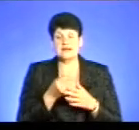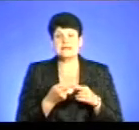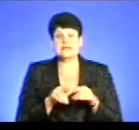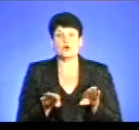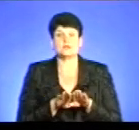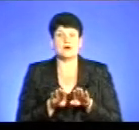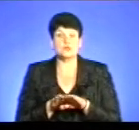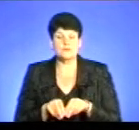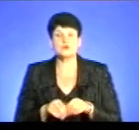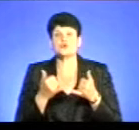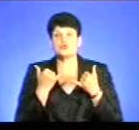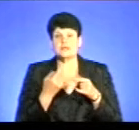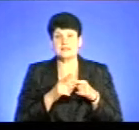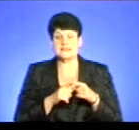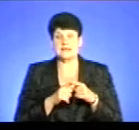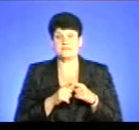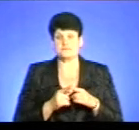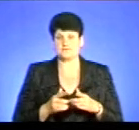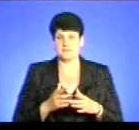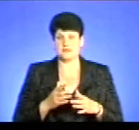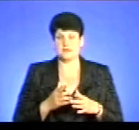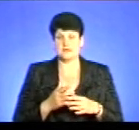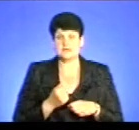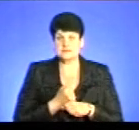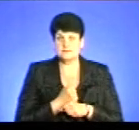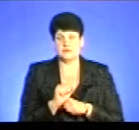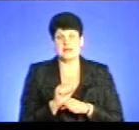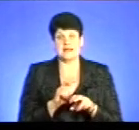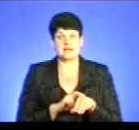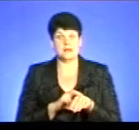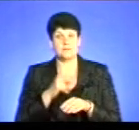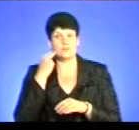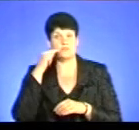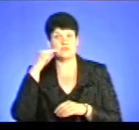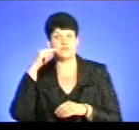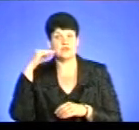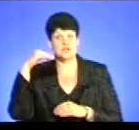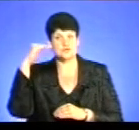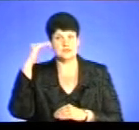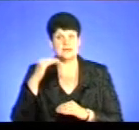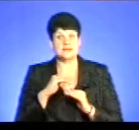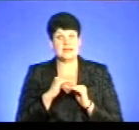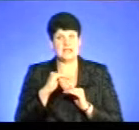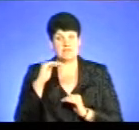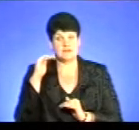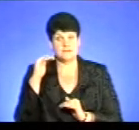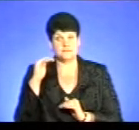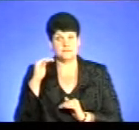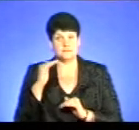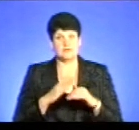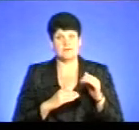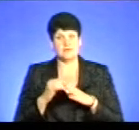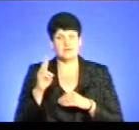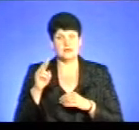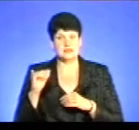сьогодні стимулює також лікарів підвищувати свій рівень, як кваліфікаційний рівень,